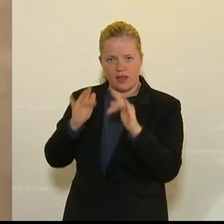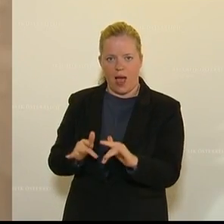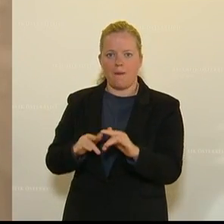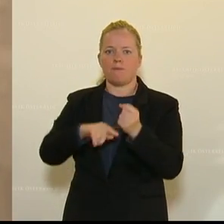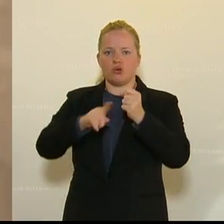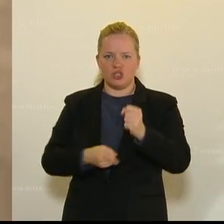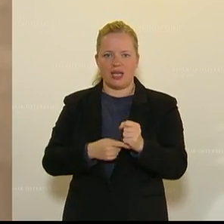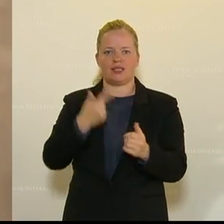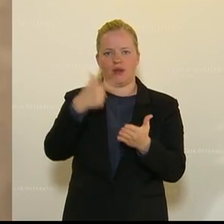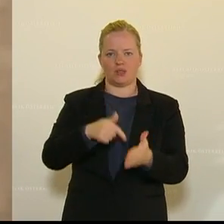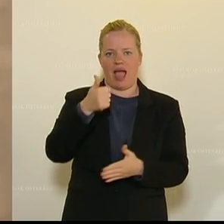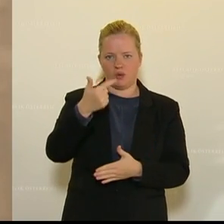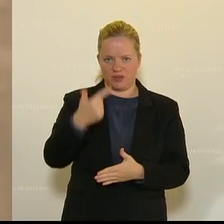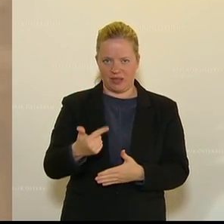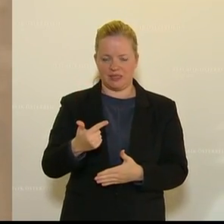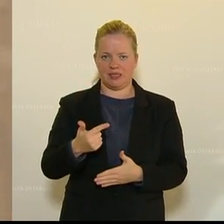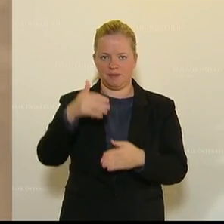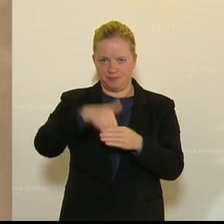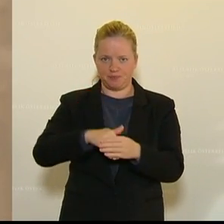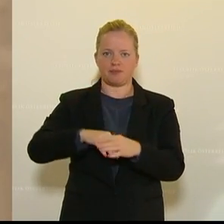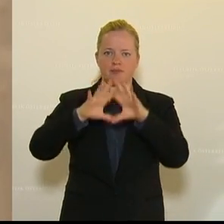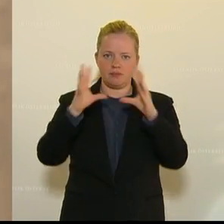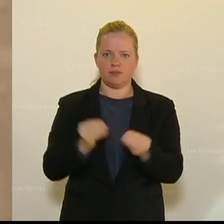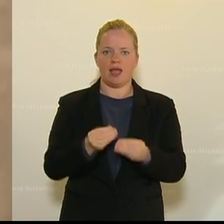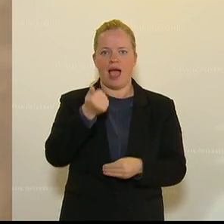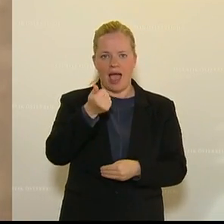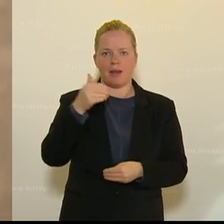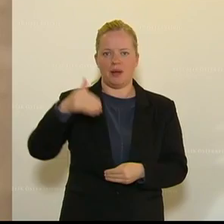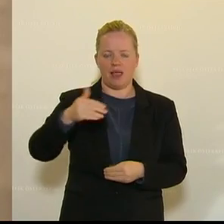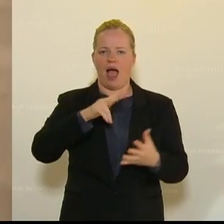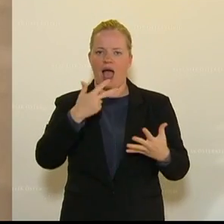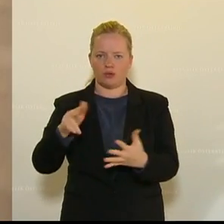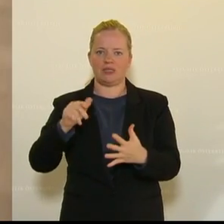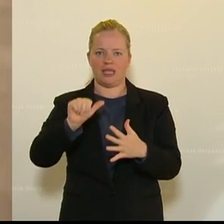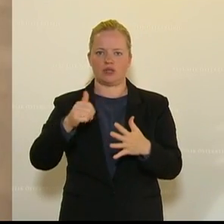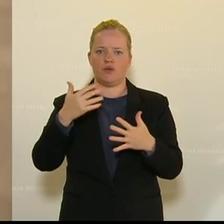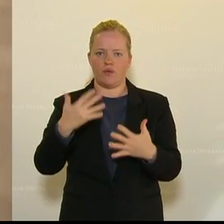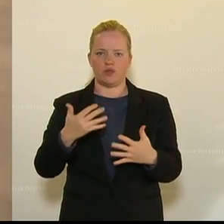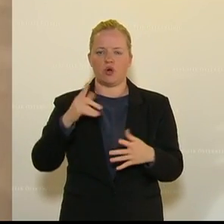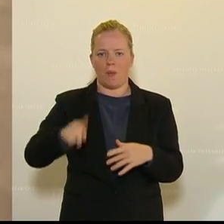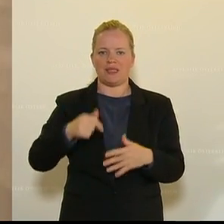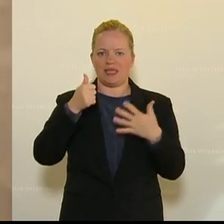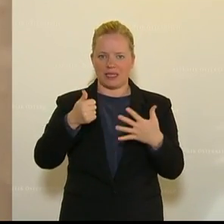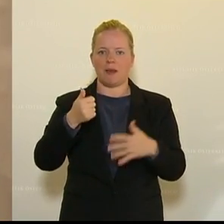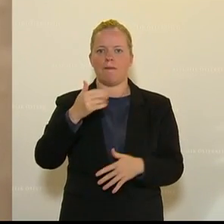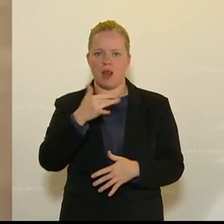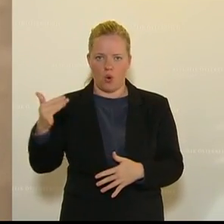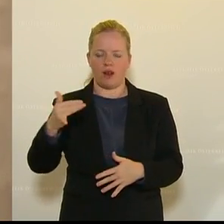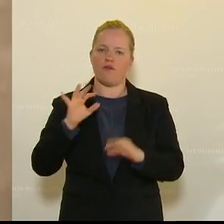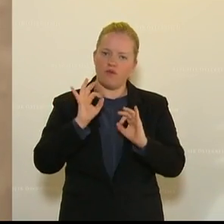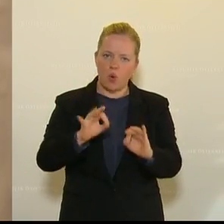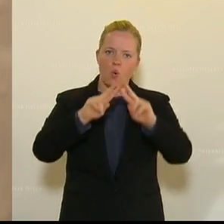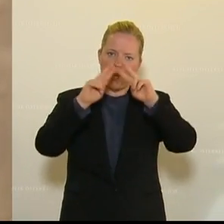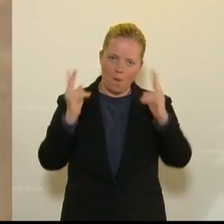Budget 2021 eine Milliarde 856,6 Millionen für umwelt- und